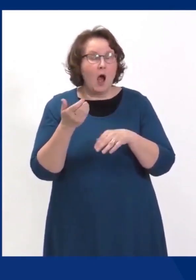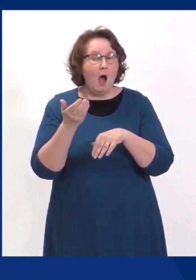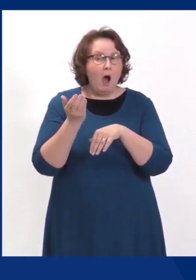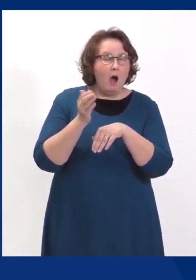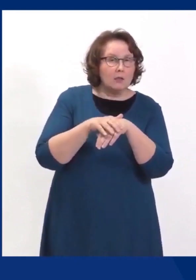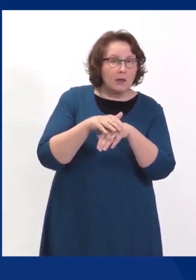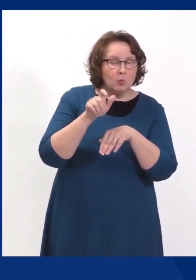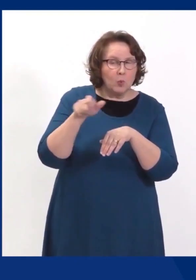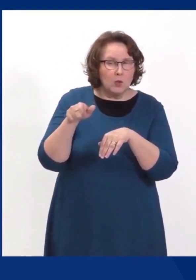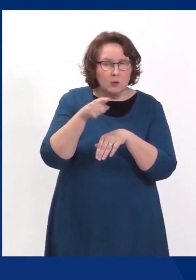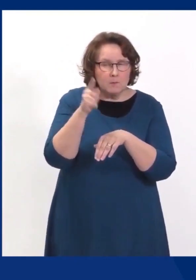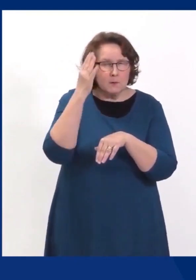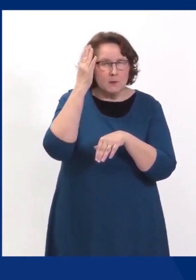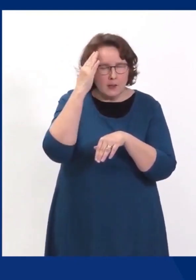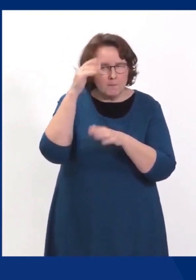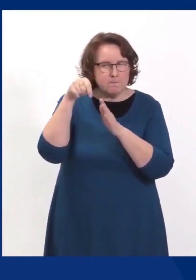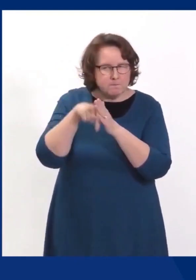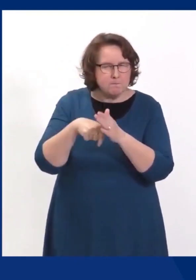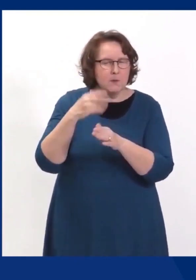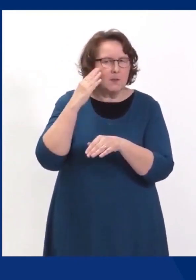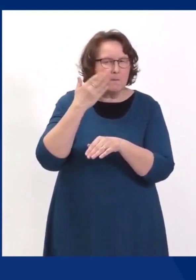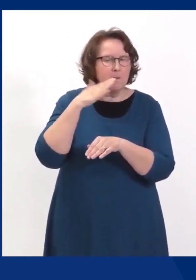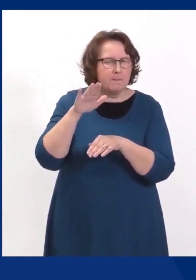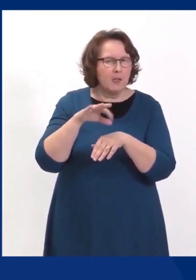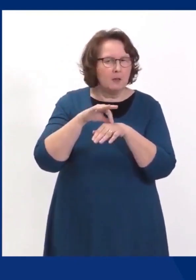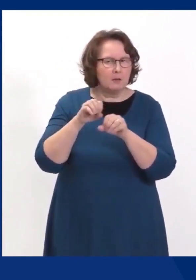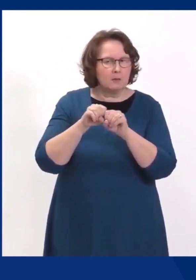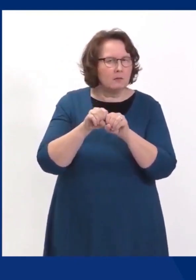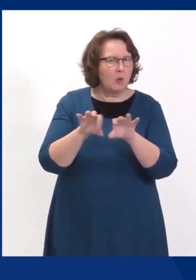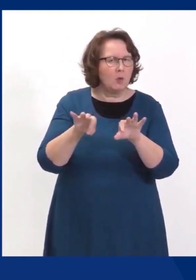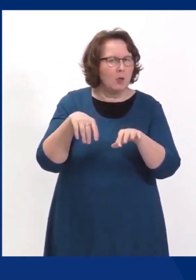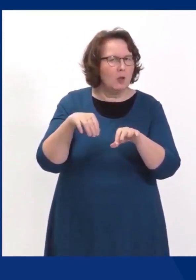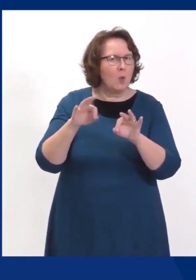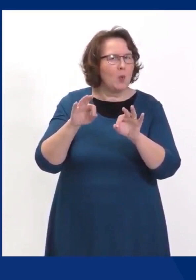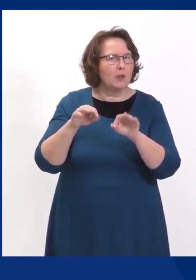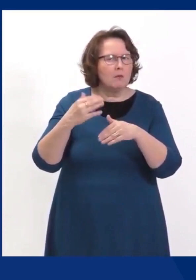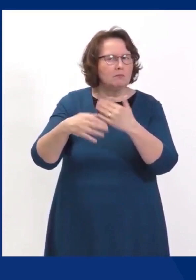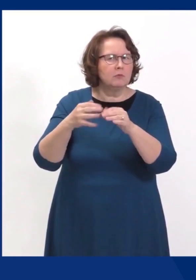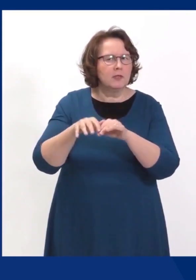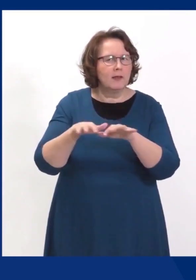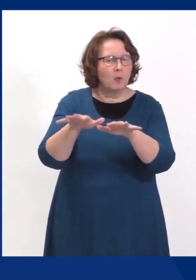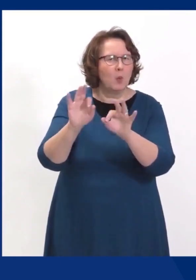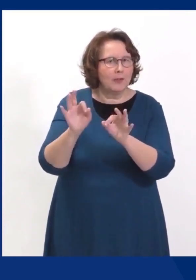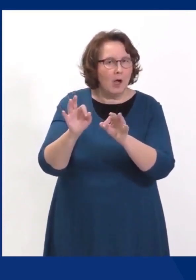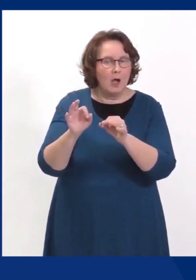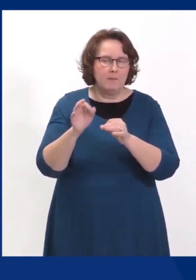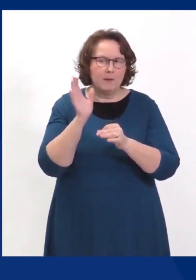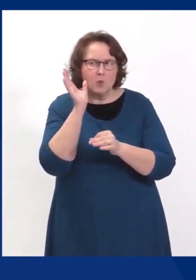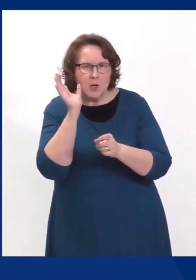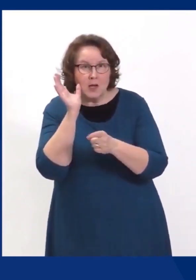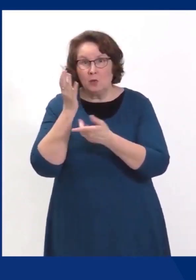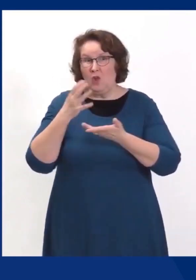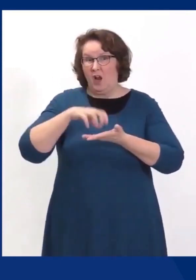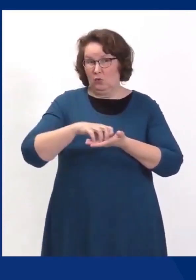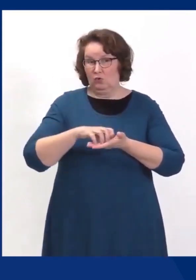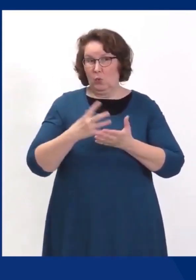asiantuntijoita, jotka tietävät paljon paremmin, että missä se tauti ja millä tavalla se tauti etenee. Me mietitään nyt hallituksessa